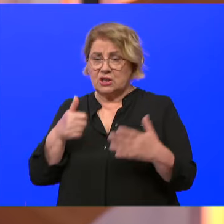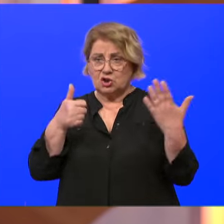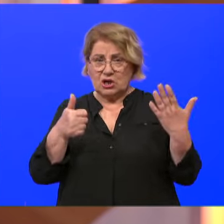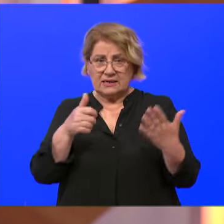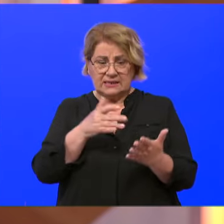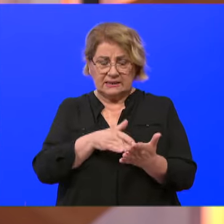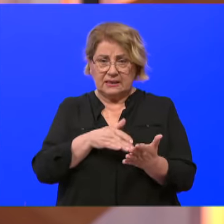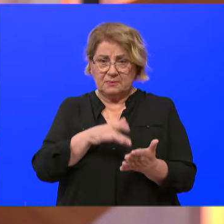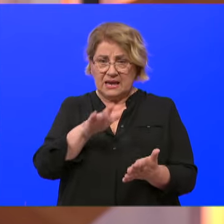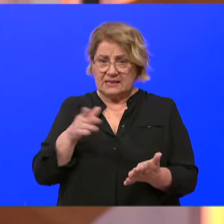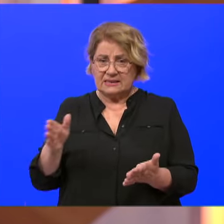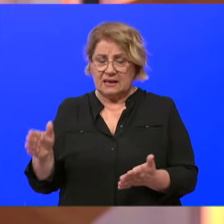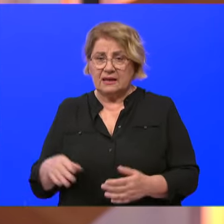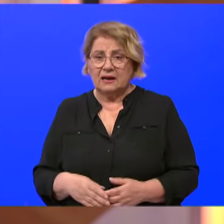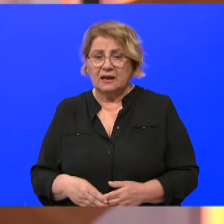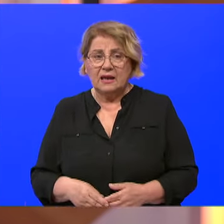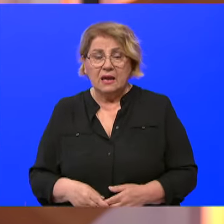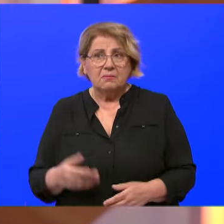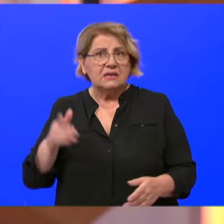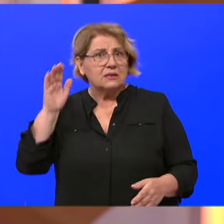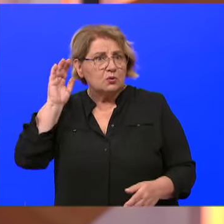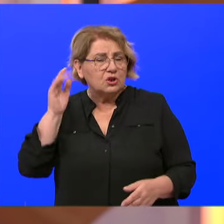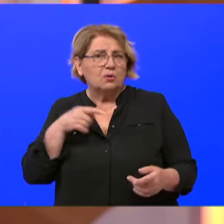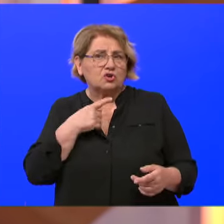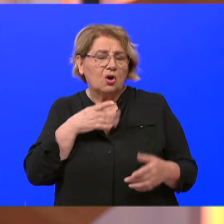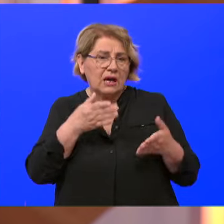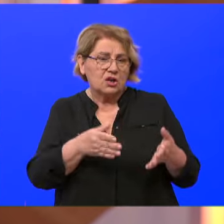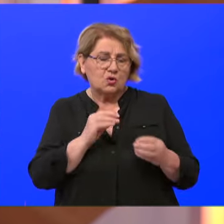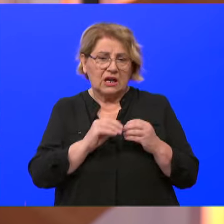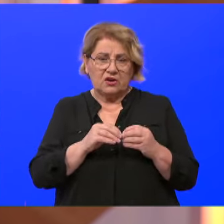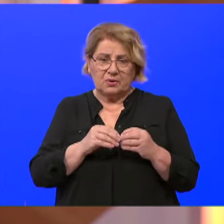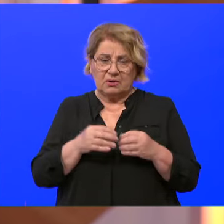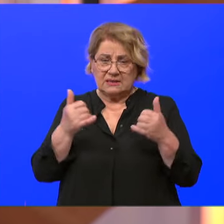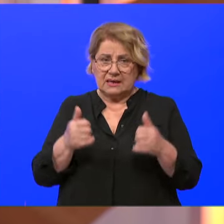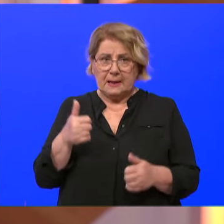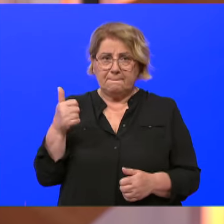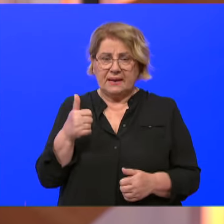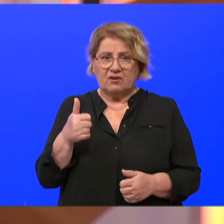ogranaka. Samo slušati bilo naroda šta treba. Mi imamo sad 1.